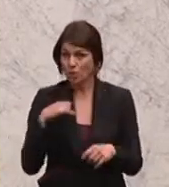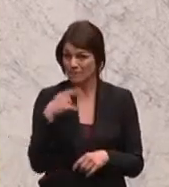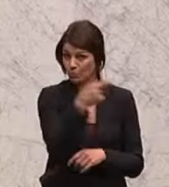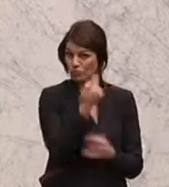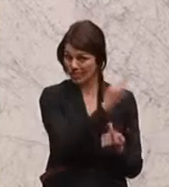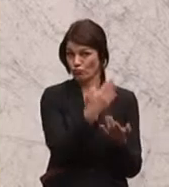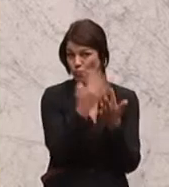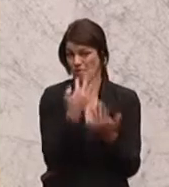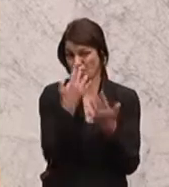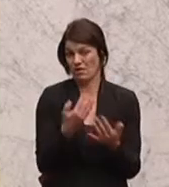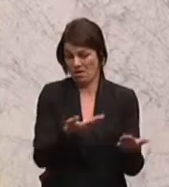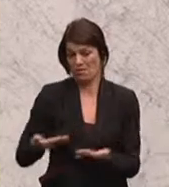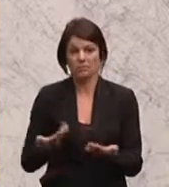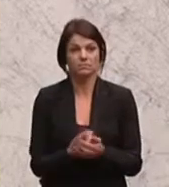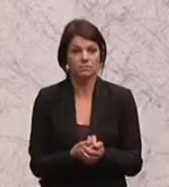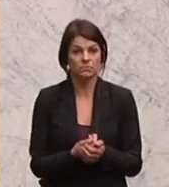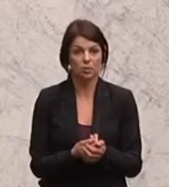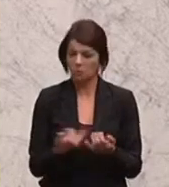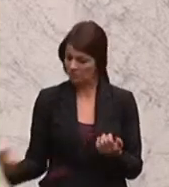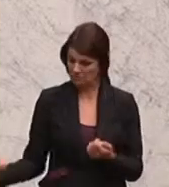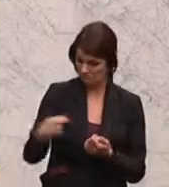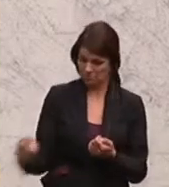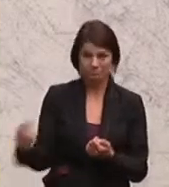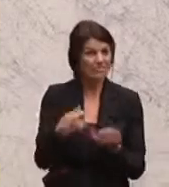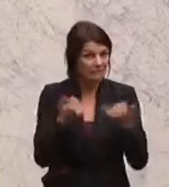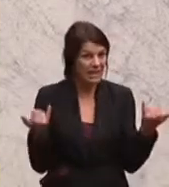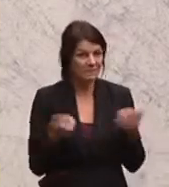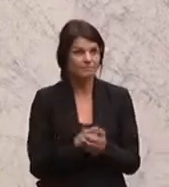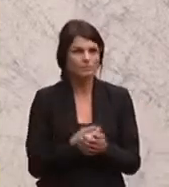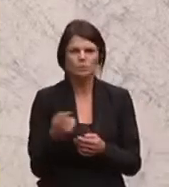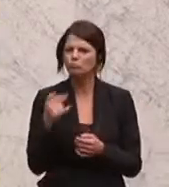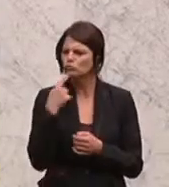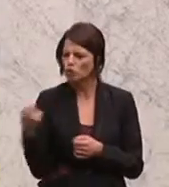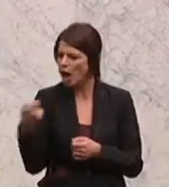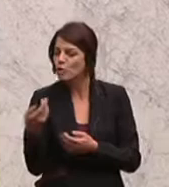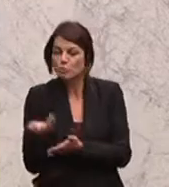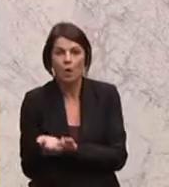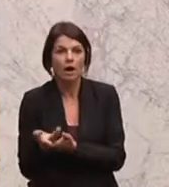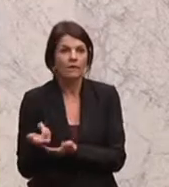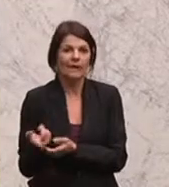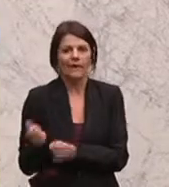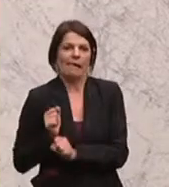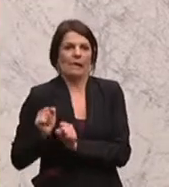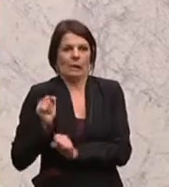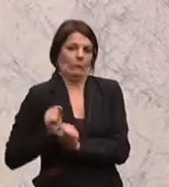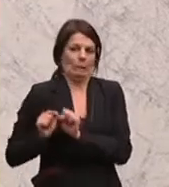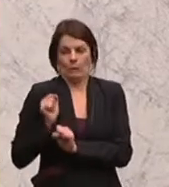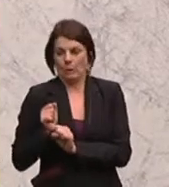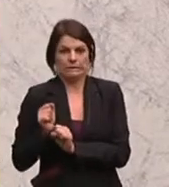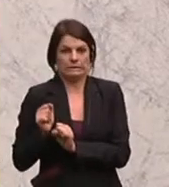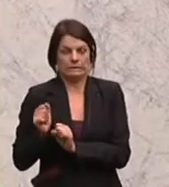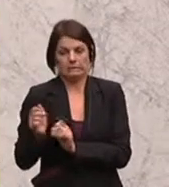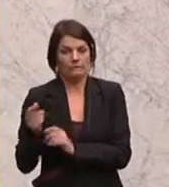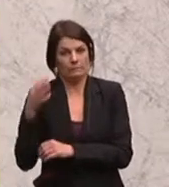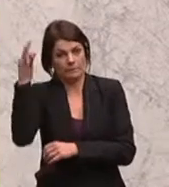Innsbruck. Und die Gegenfinanzierung, wie sie immer dargestellt wird, ist ja nur aus der Not entstanden, dass